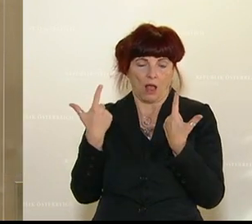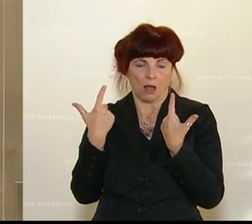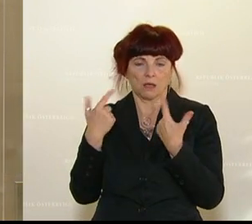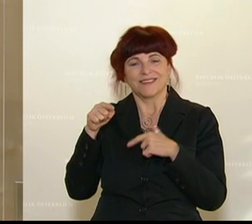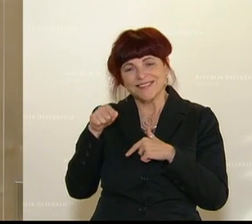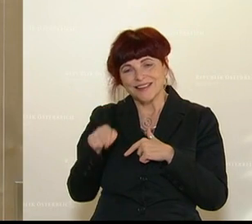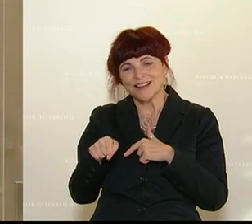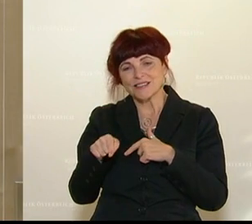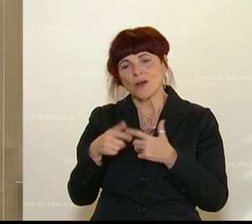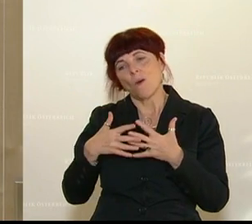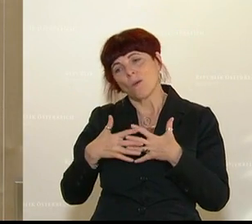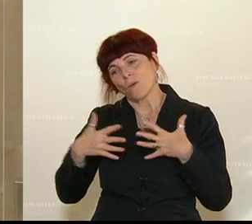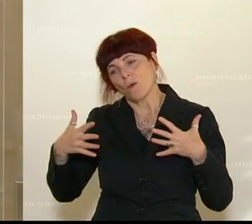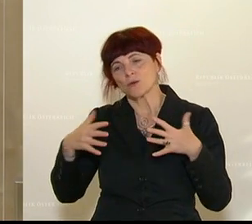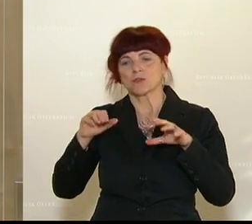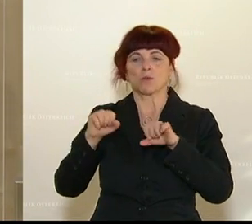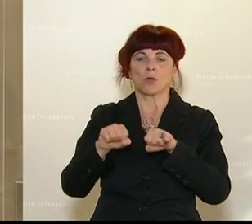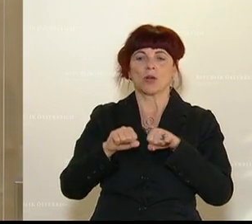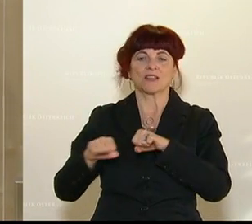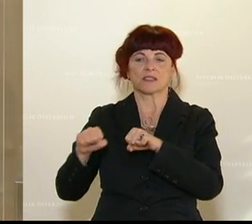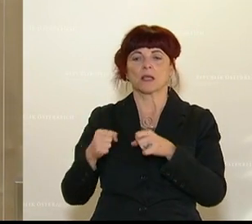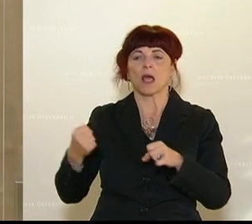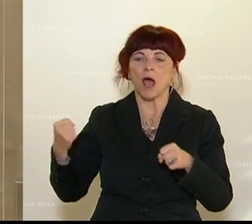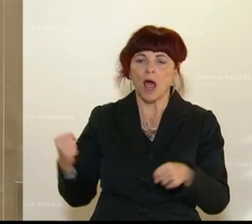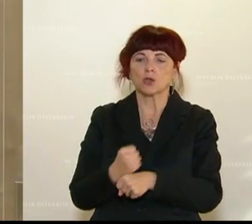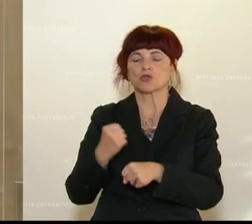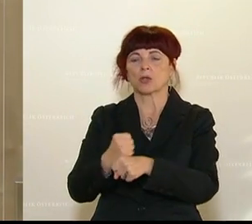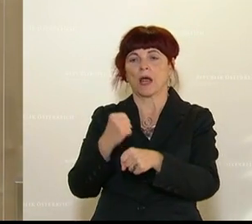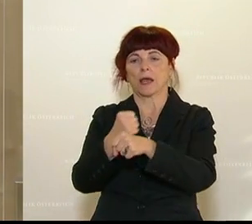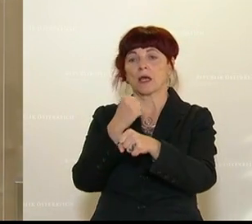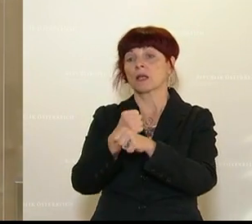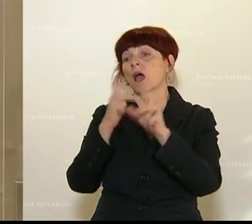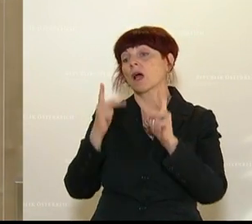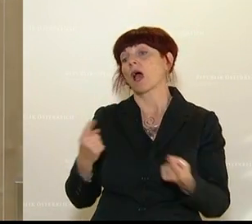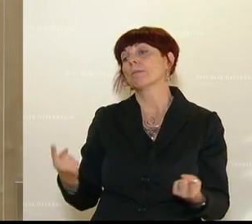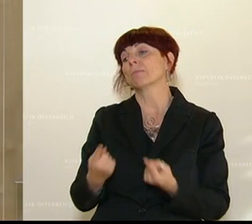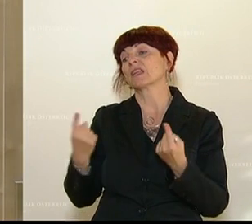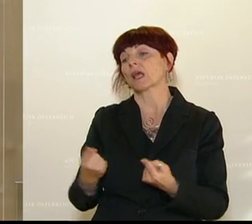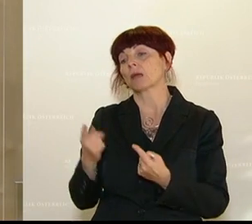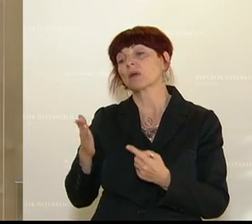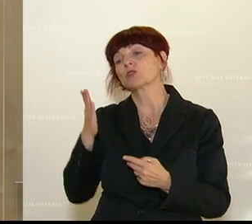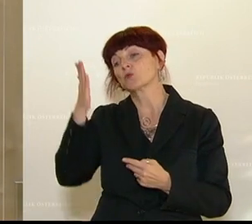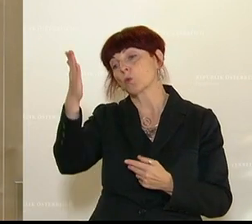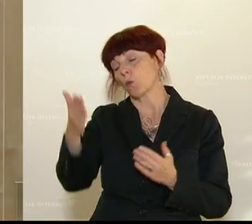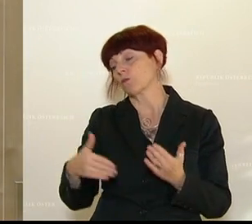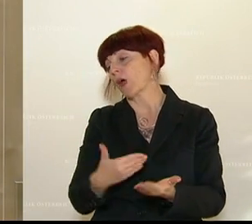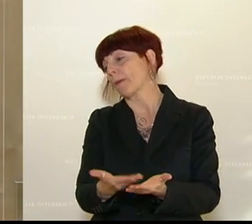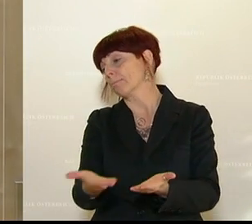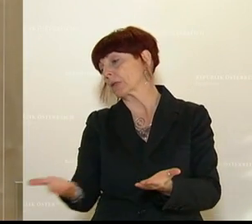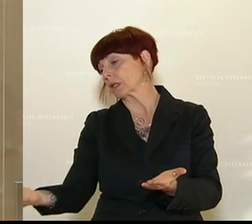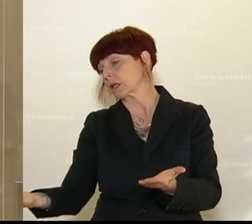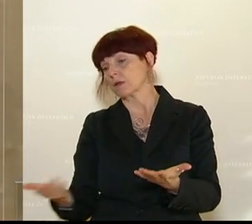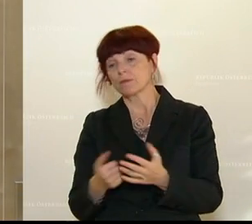größtmöglichste Anstrengung unternehmen müssen, um den Betrieben eine Zukunftsperspektive zu bieten, insofern es halt im